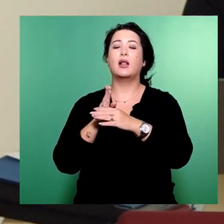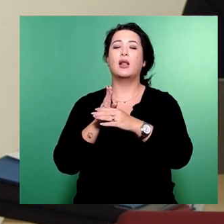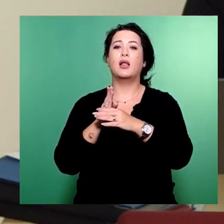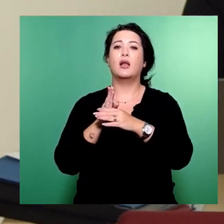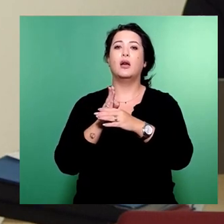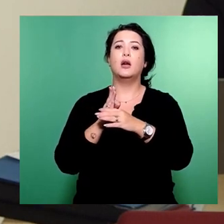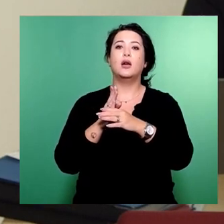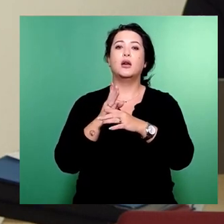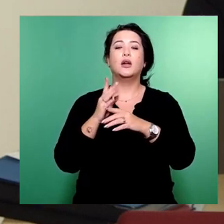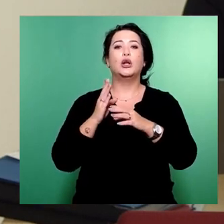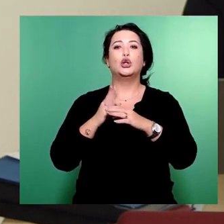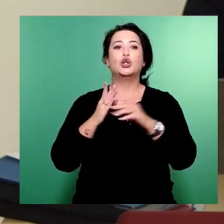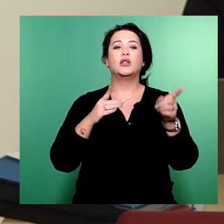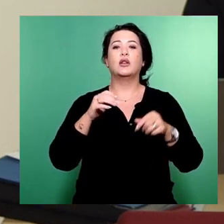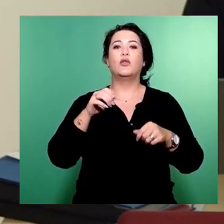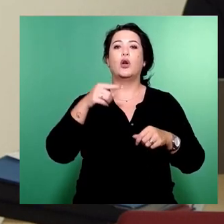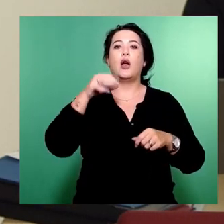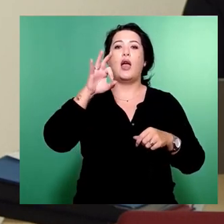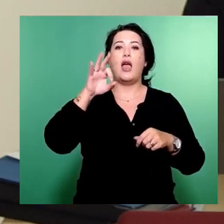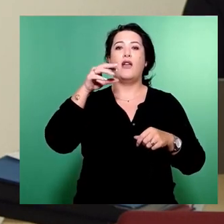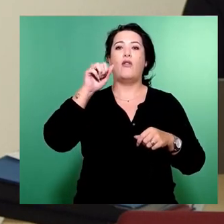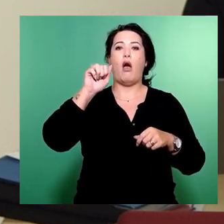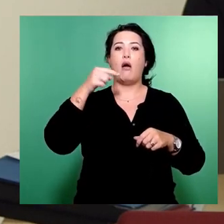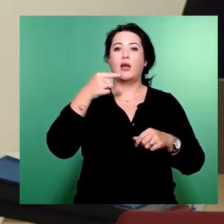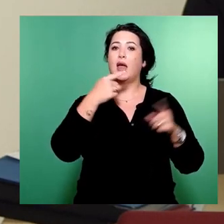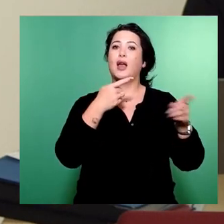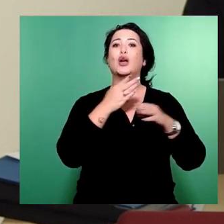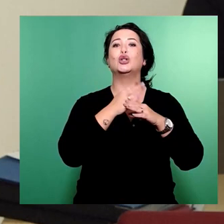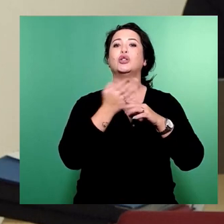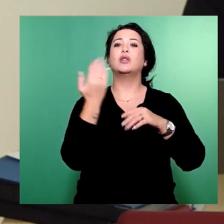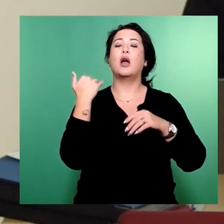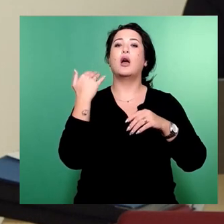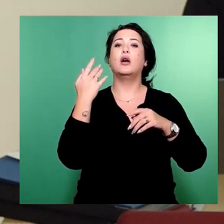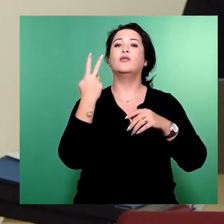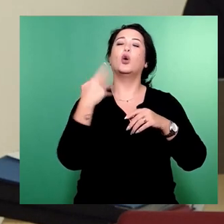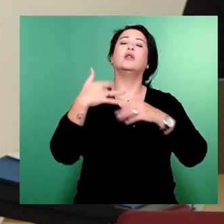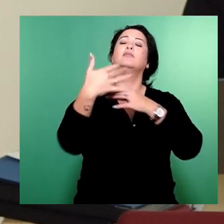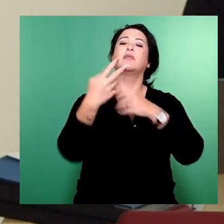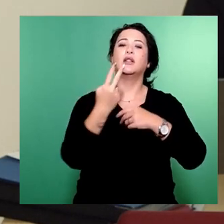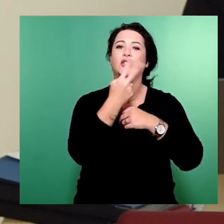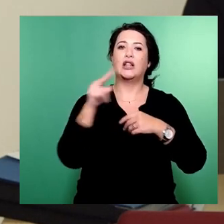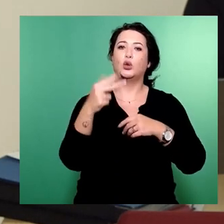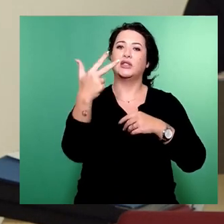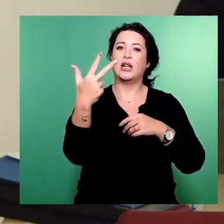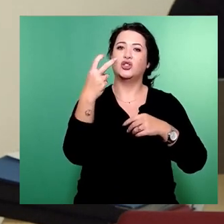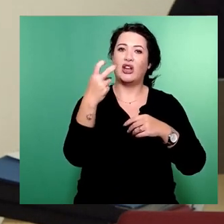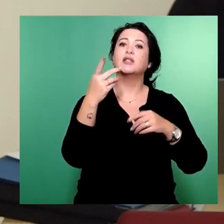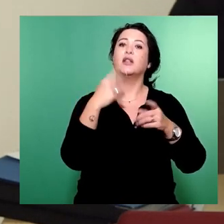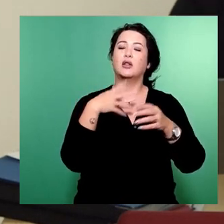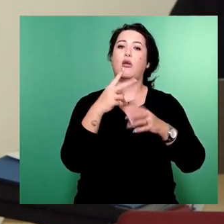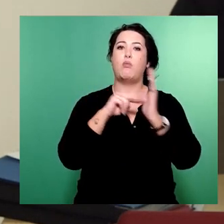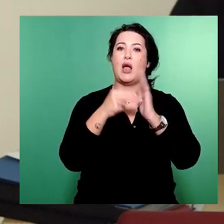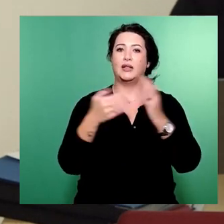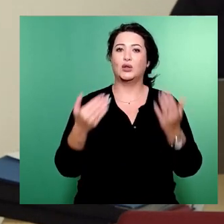das FAG dann künftig als Pauschale ab 23 vorgesehen. Und es wird aber weiter eine KSTB, also